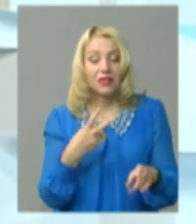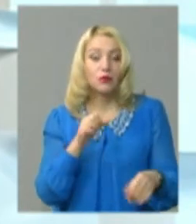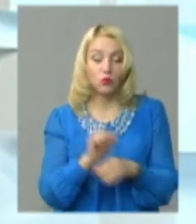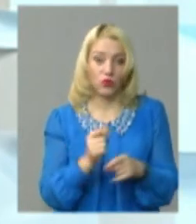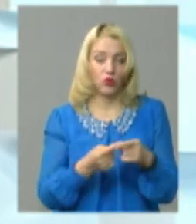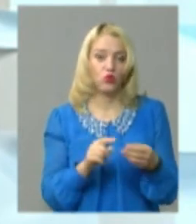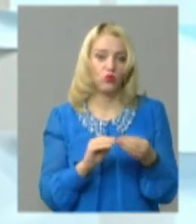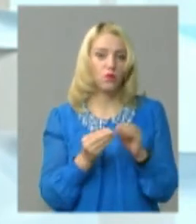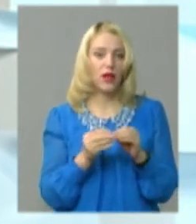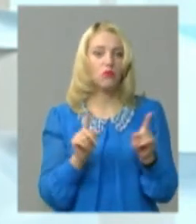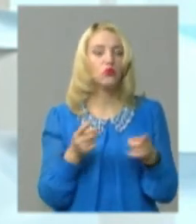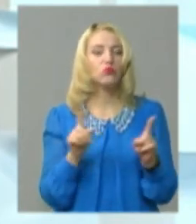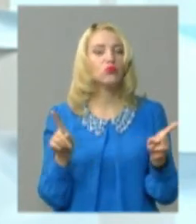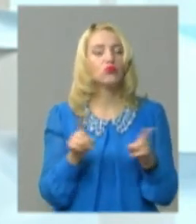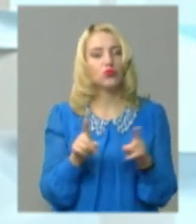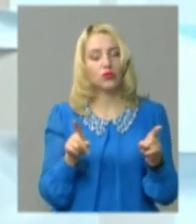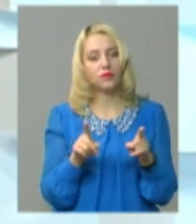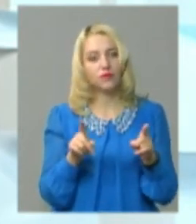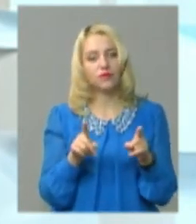проблему, тому що,